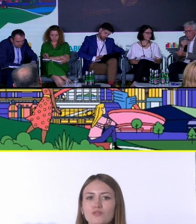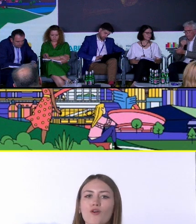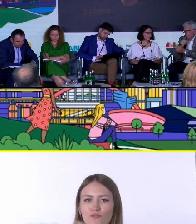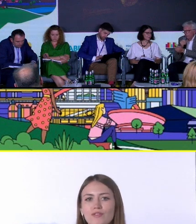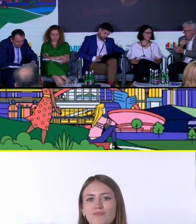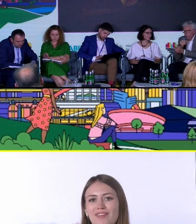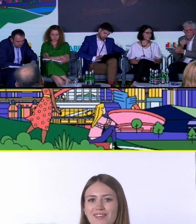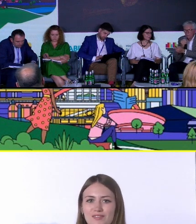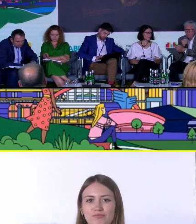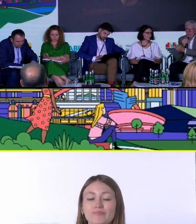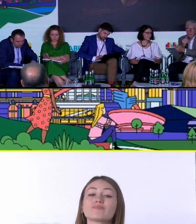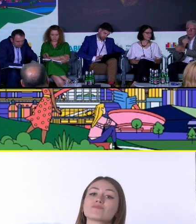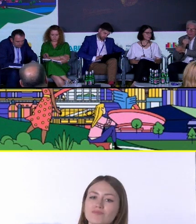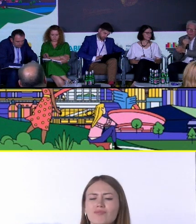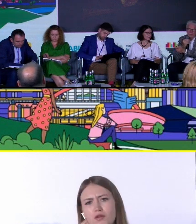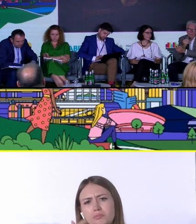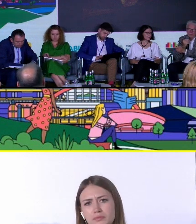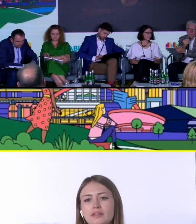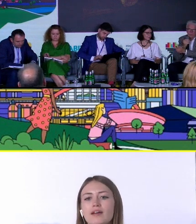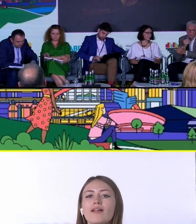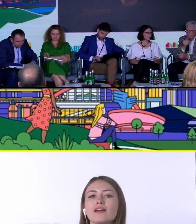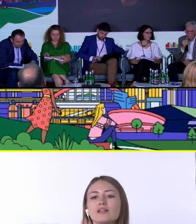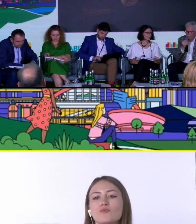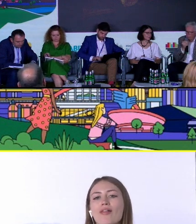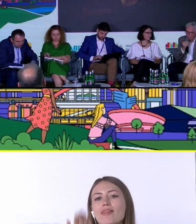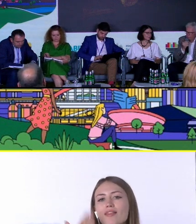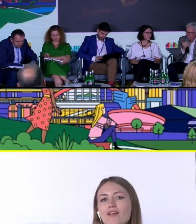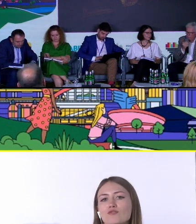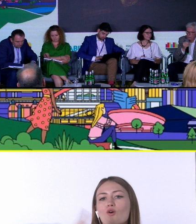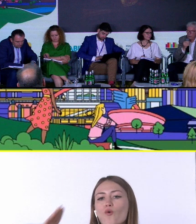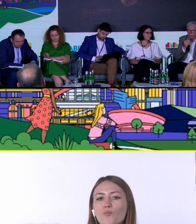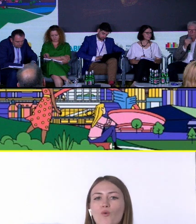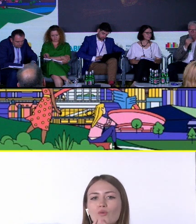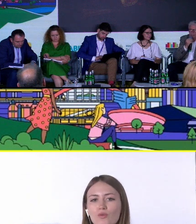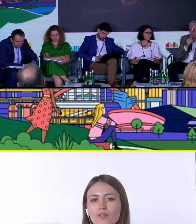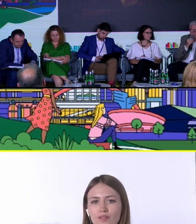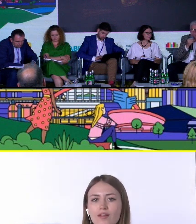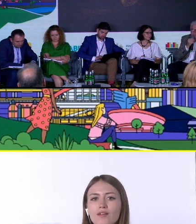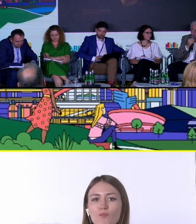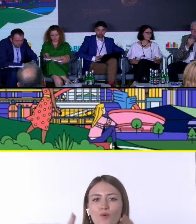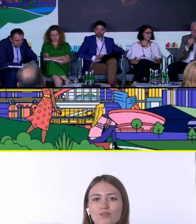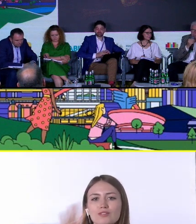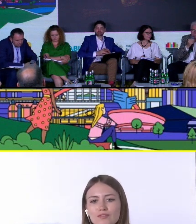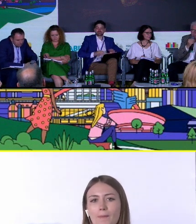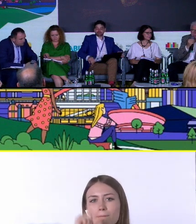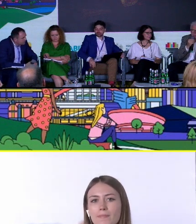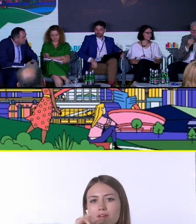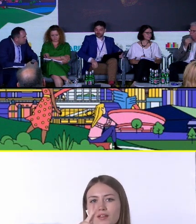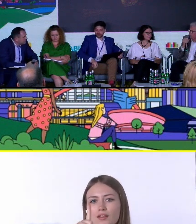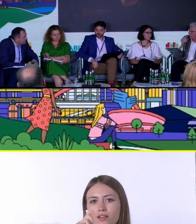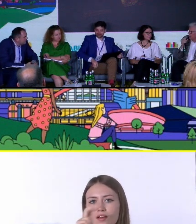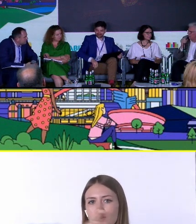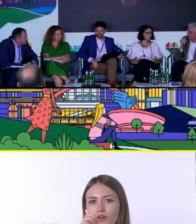Proszę Państwa, to jest taki symbol z niedawna. Pewnie pamiętacie most w Pilichowicach. To jest chyba już dwa lata temu. Środek